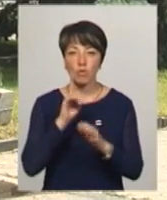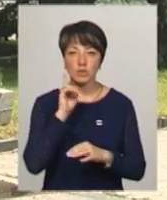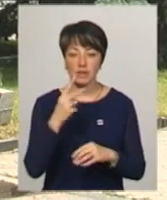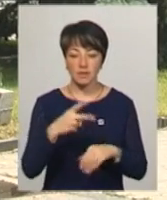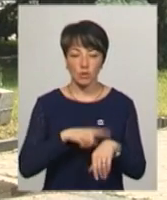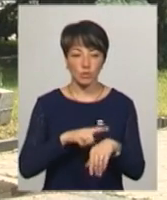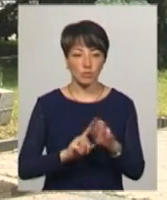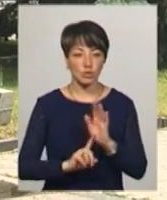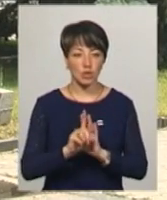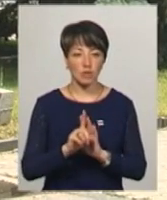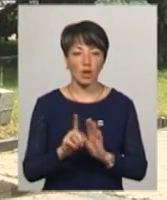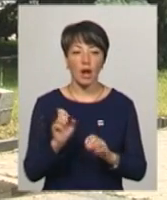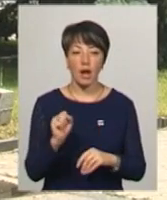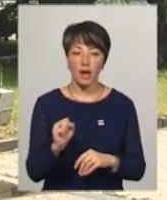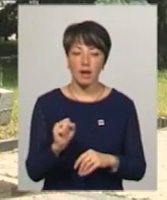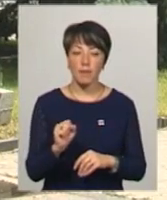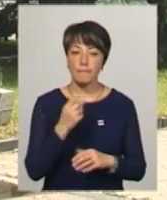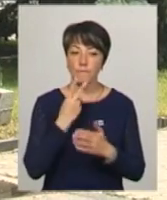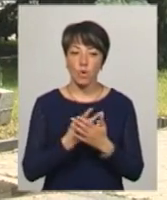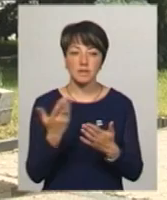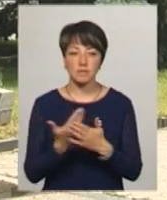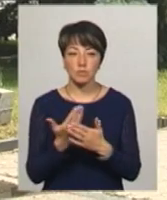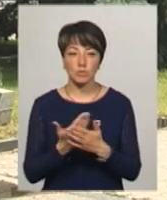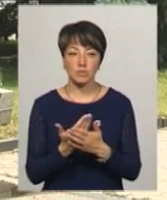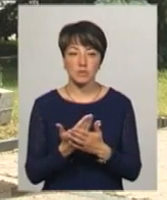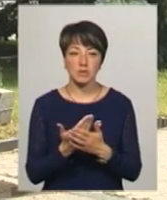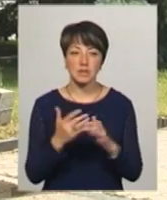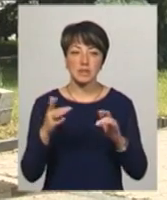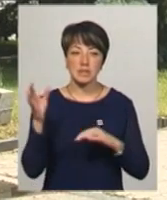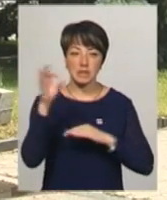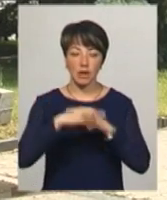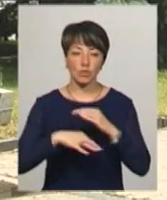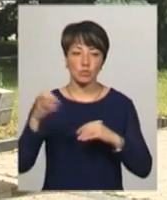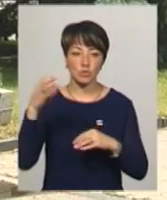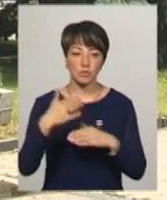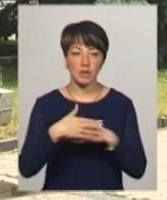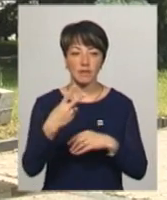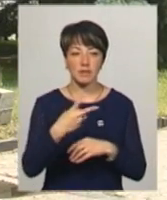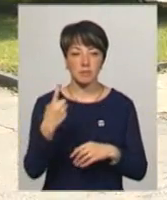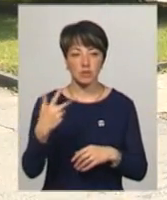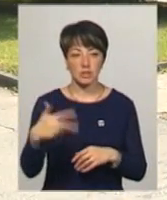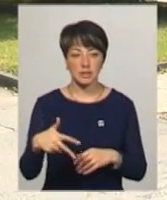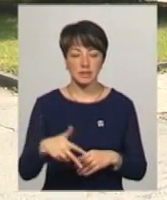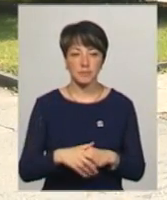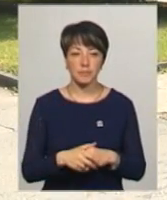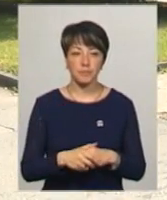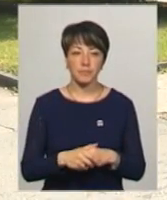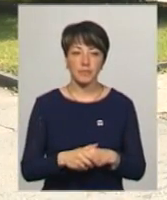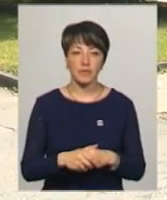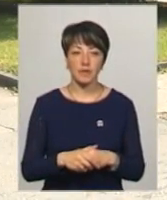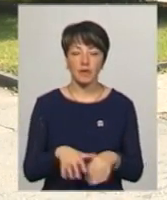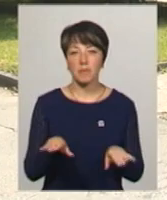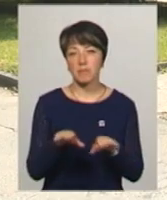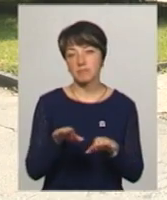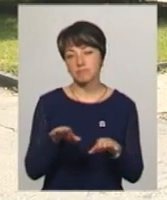вже початок. А безпосередньо сам показ фільму почнемо із заходом сонця, це орієнтовно 21.30. Практикуємо такий американський